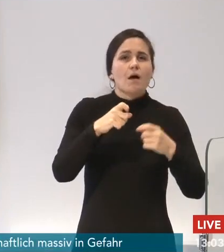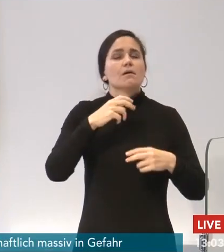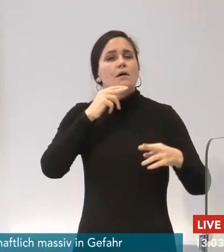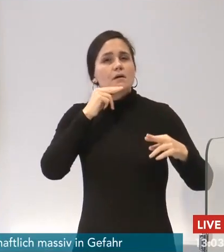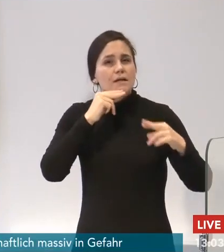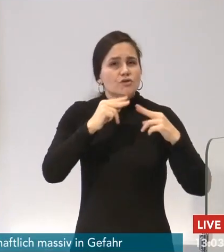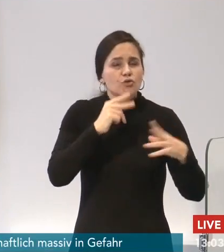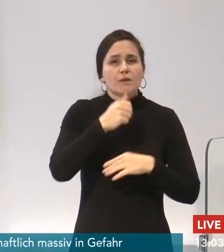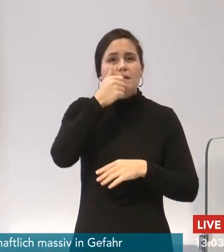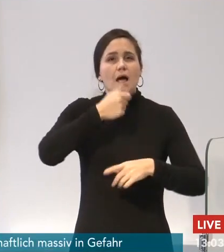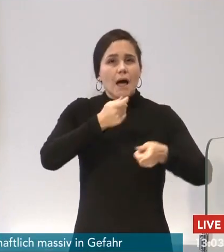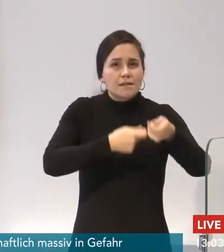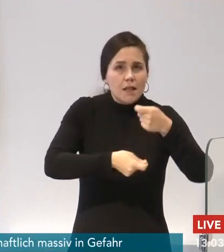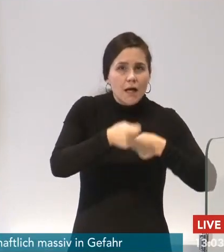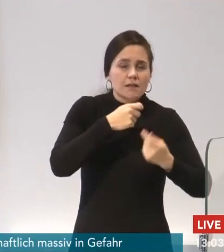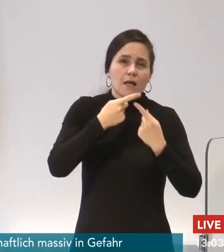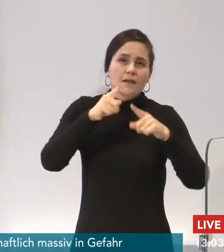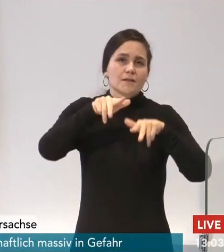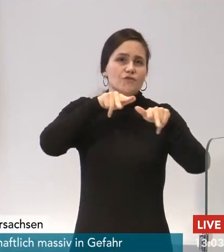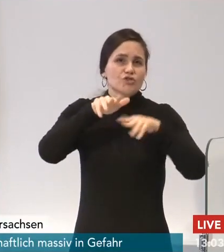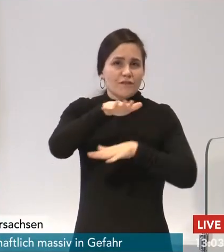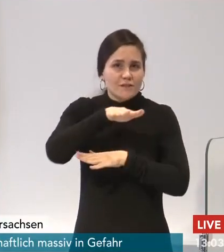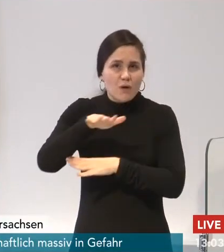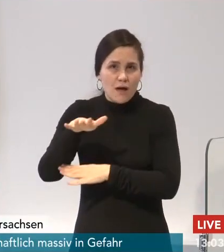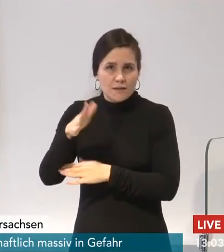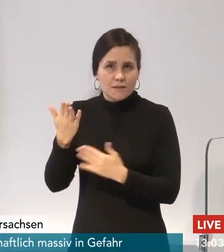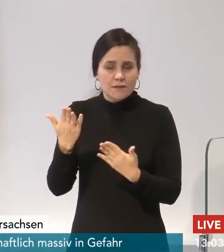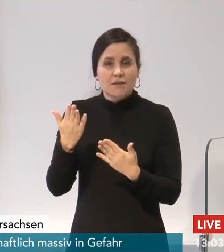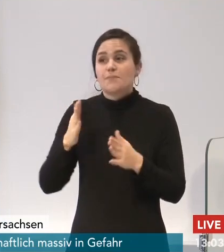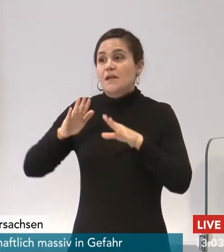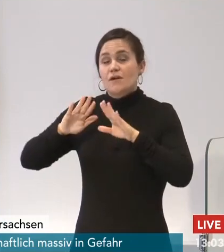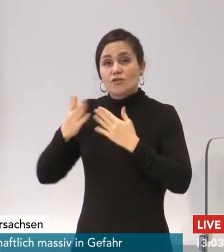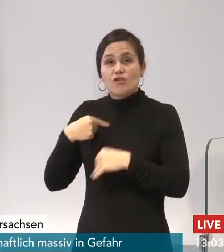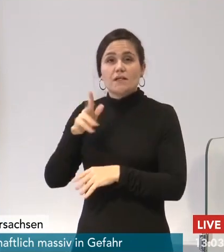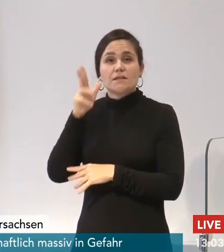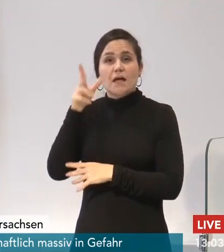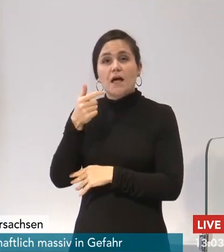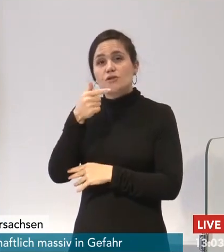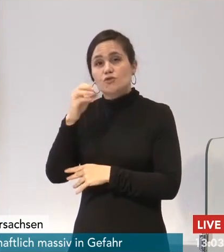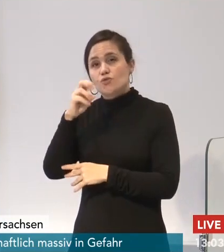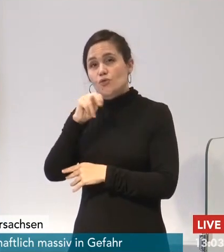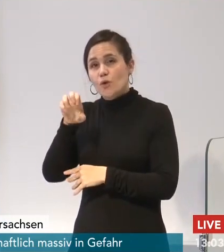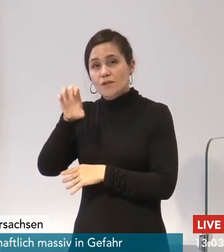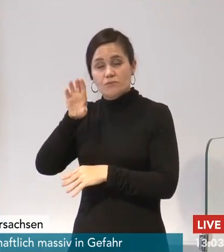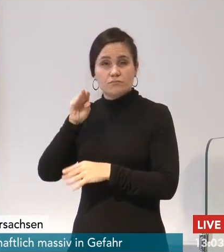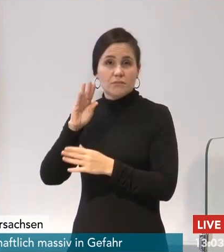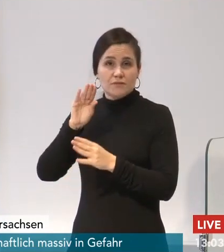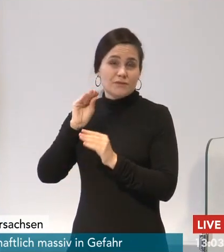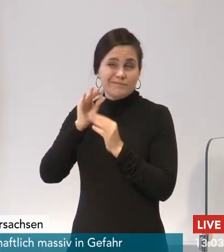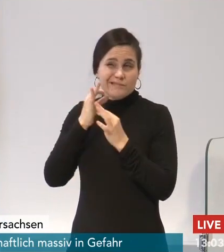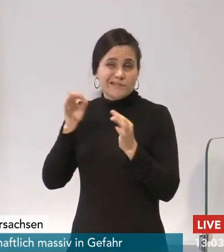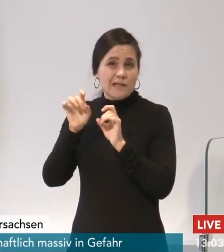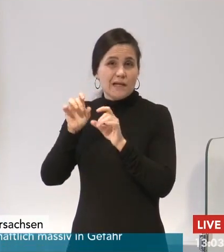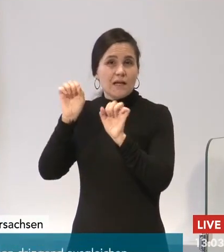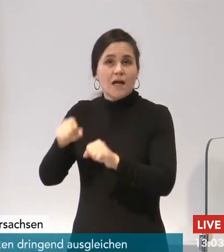Wir wissen, darüber könnte Grand-Hendrik Tonne länger reden, wie die Situation in den Familien ist, bei Kindern und bei